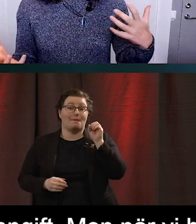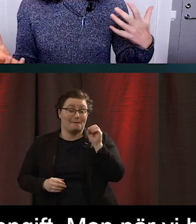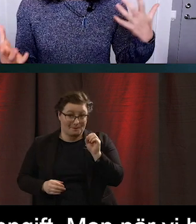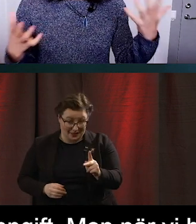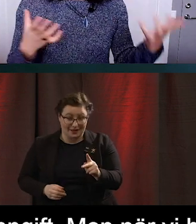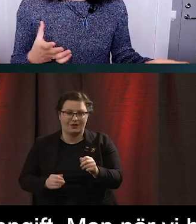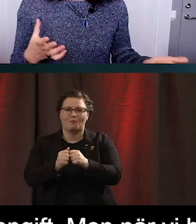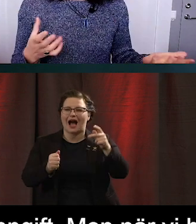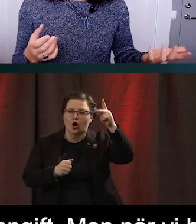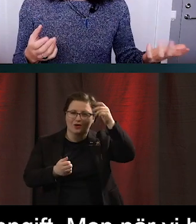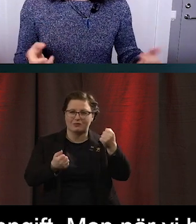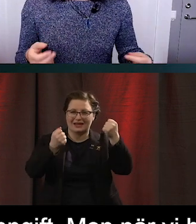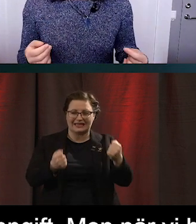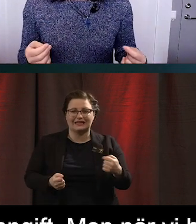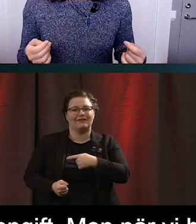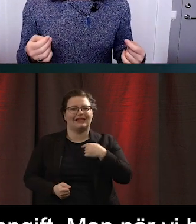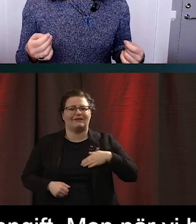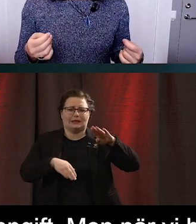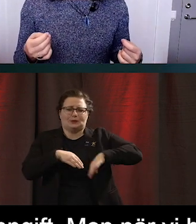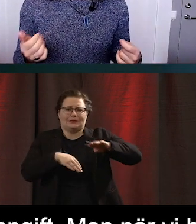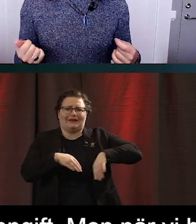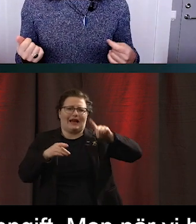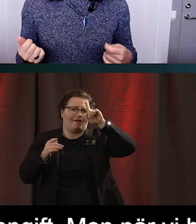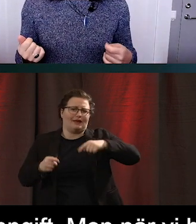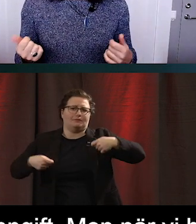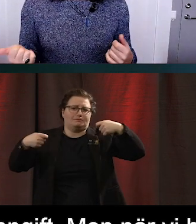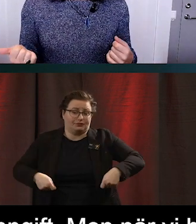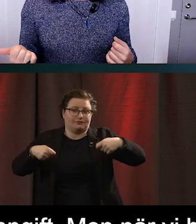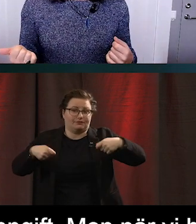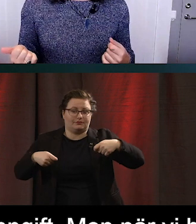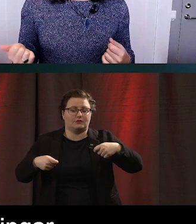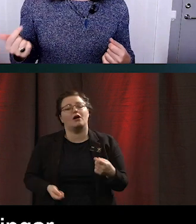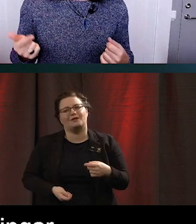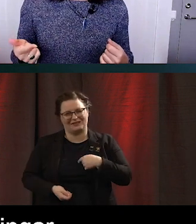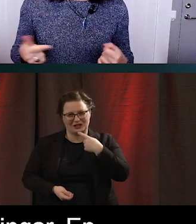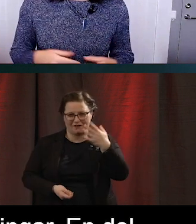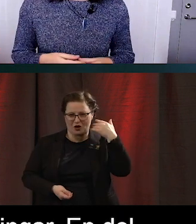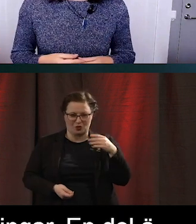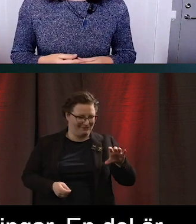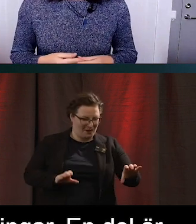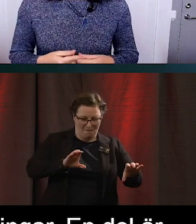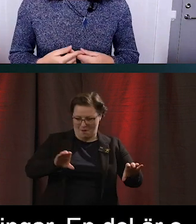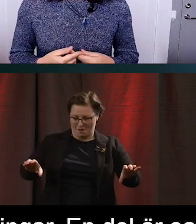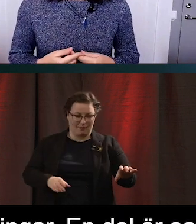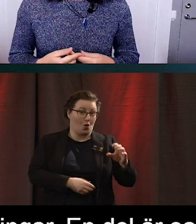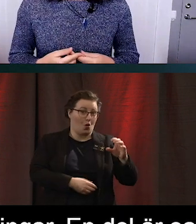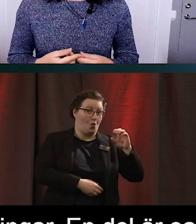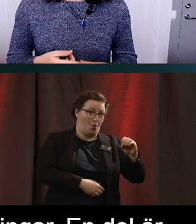vill vi såklart undvika felhandlingar. Och som vi vet, vissa felhandlingar är oavsiktliga och vissa är omedvetna.